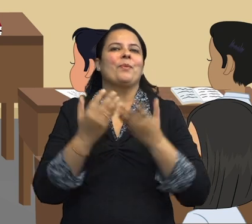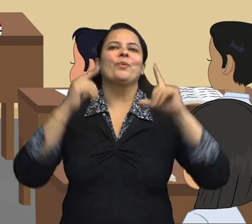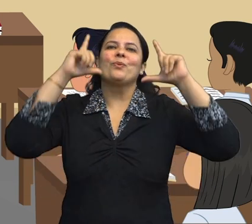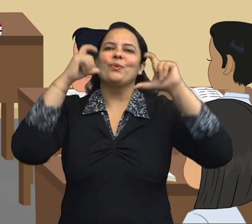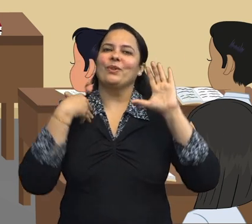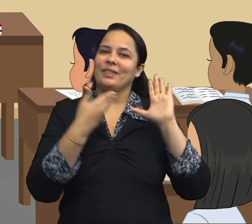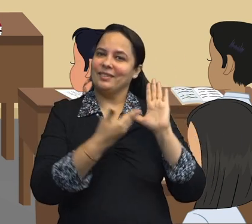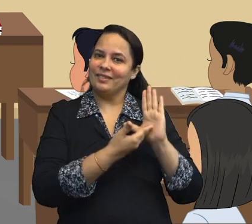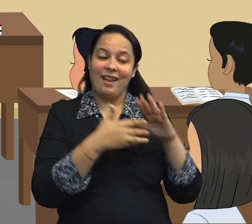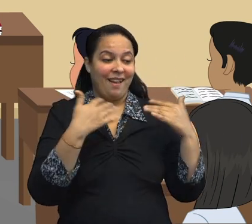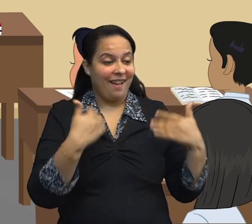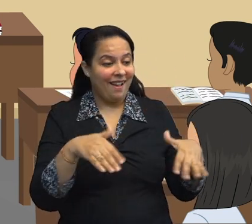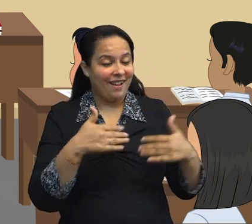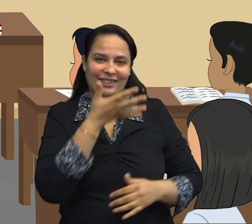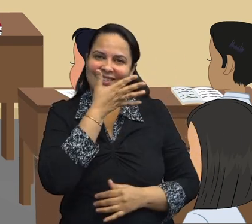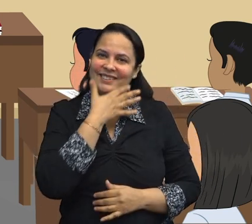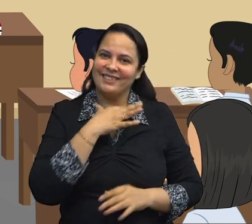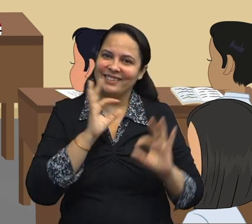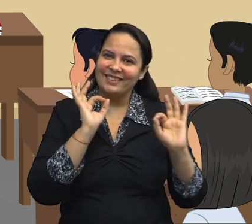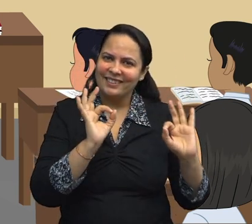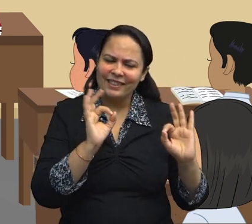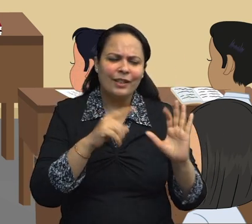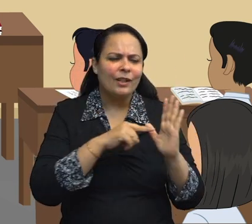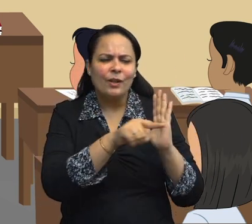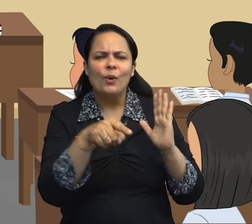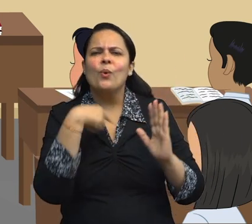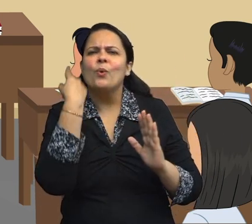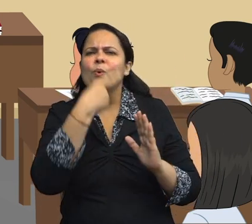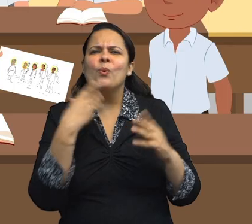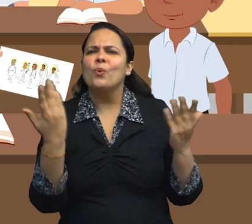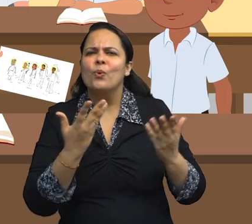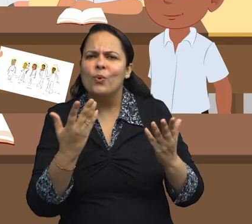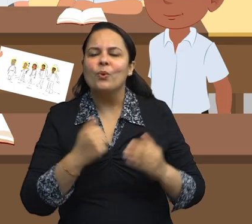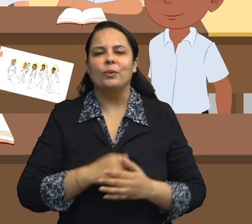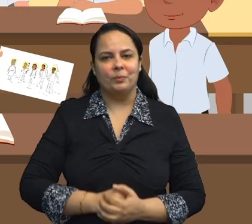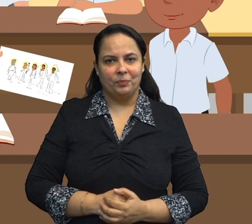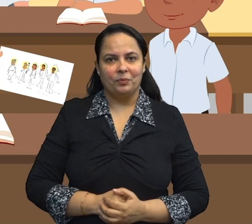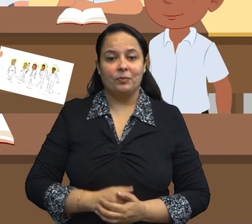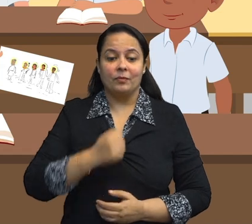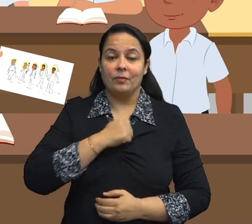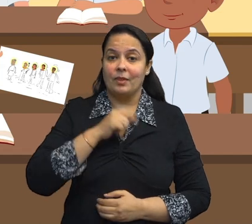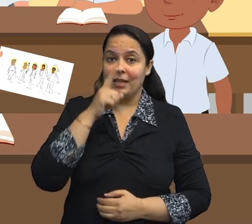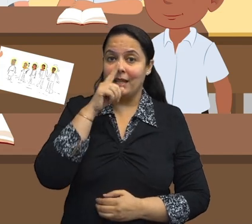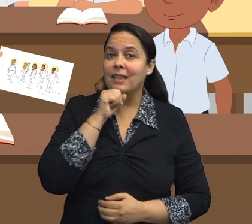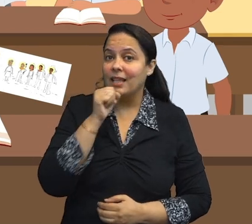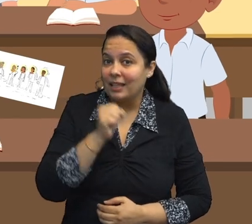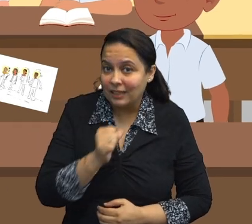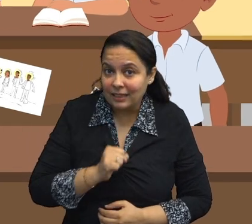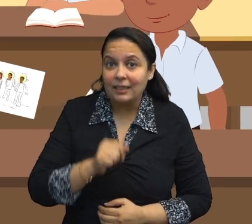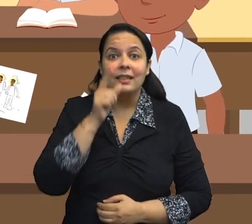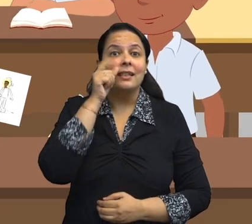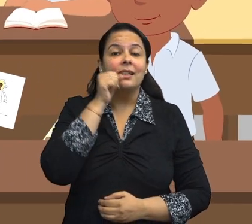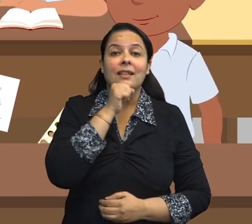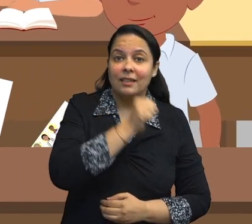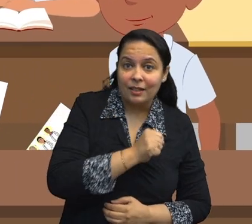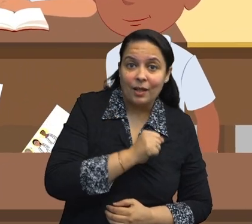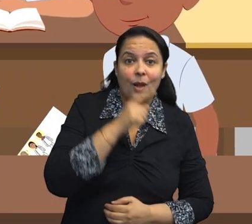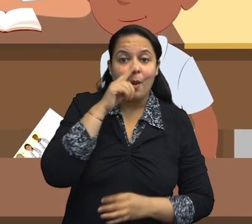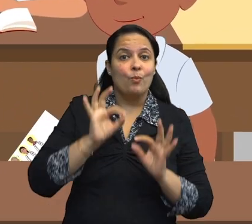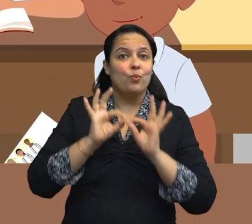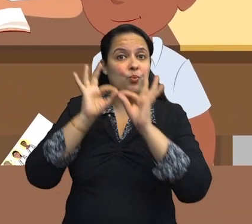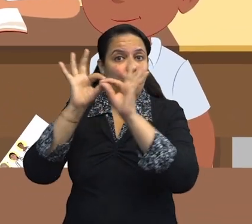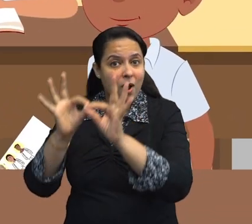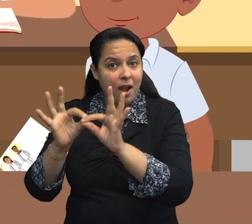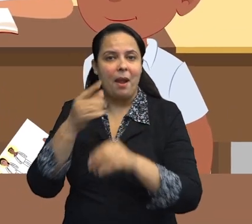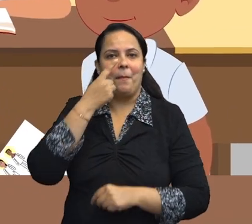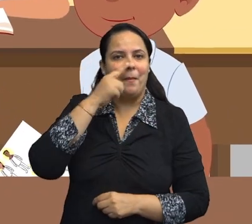अरे वा, यह कौन-कौन है तुम्हारे परिबार में मेरी दादी, डादा, बुआ और